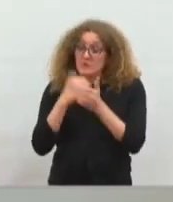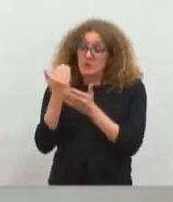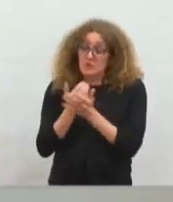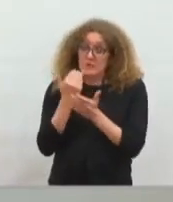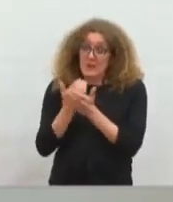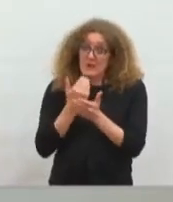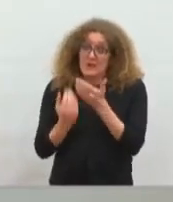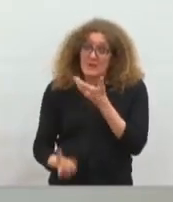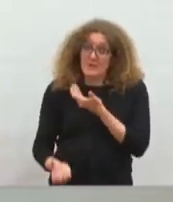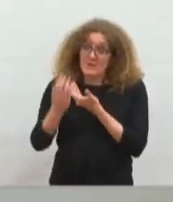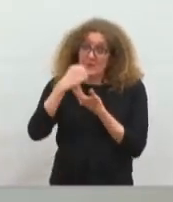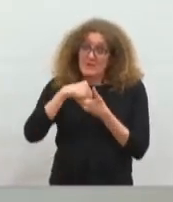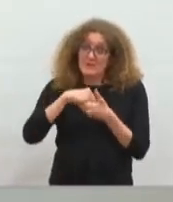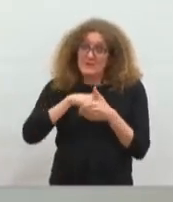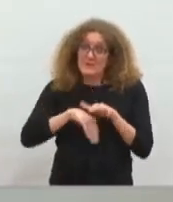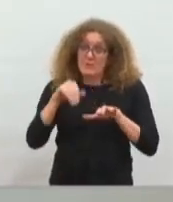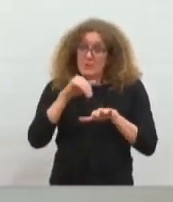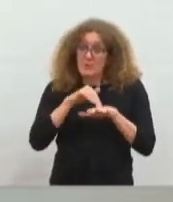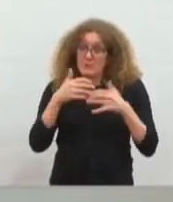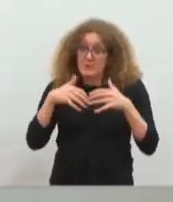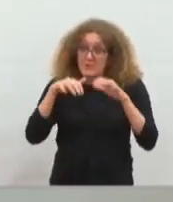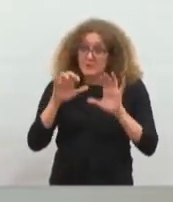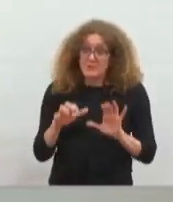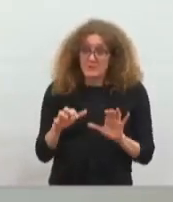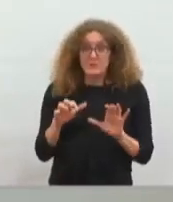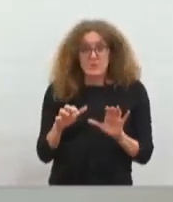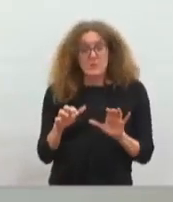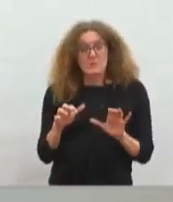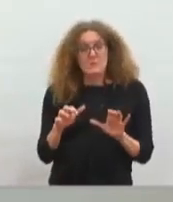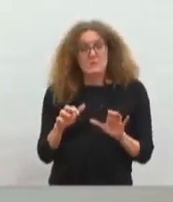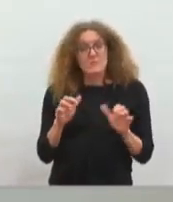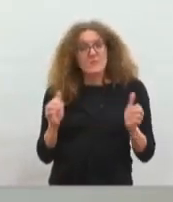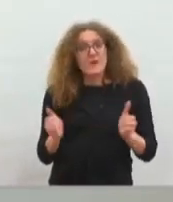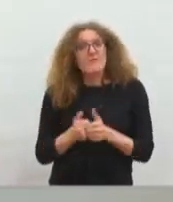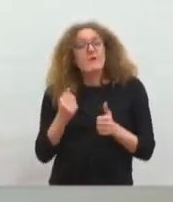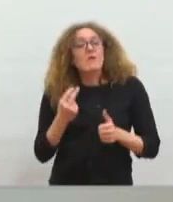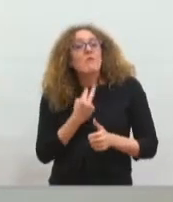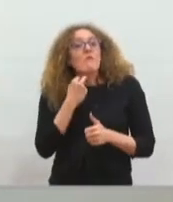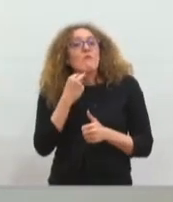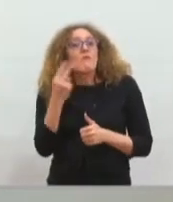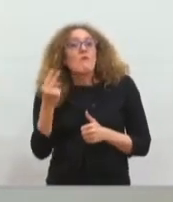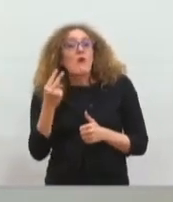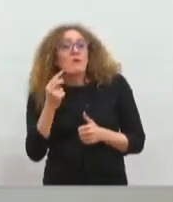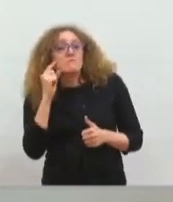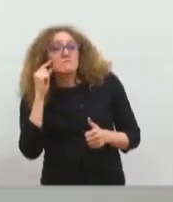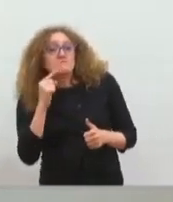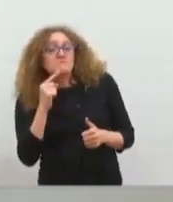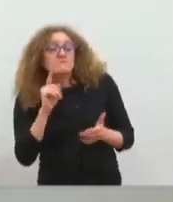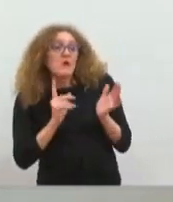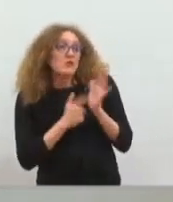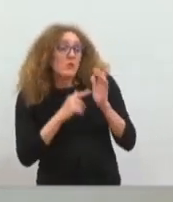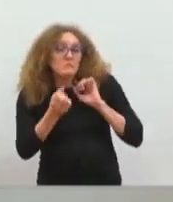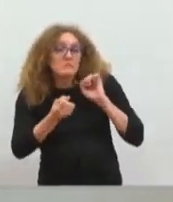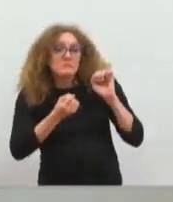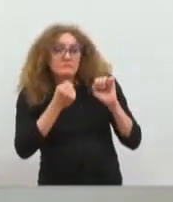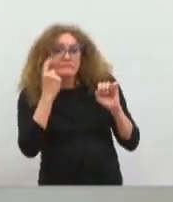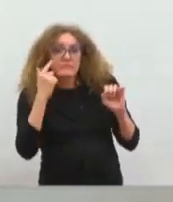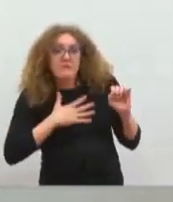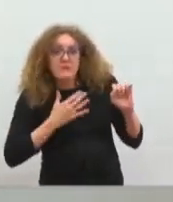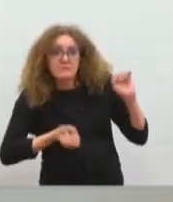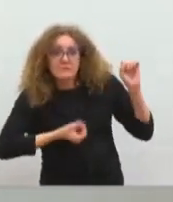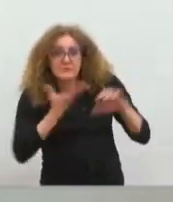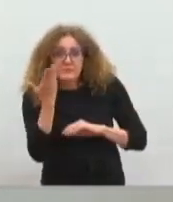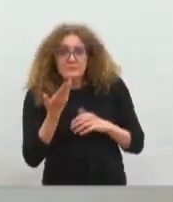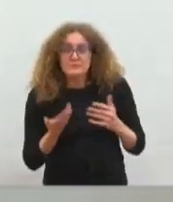dans le conseil d'administration avec voie délibérative ce qui les fait s'exprimer sur tous les enjeux y compris économiques